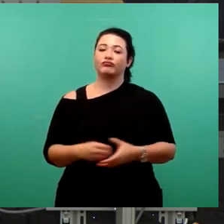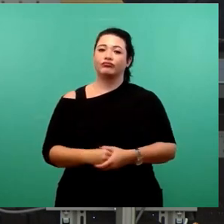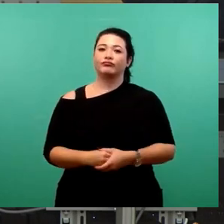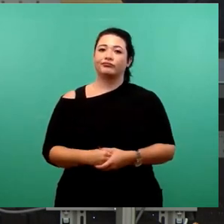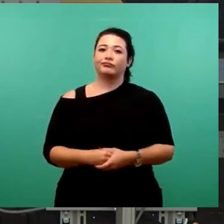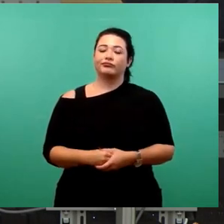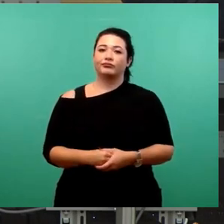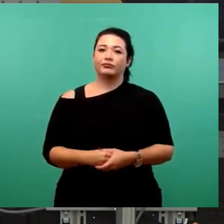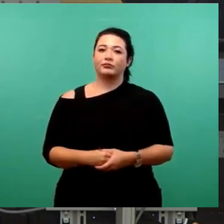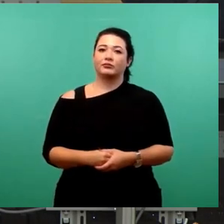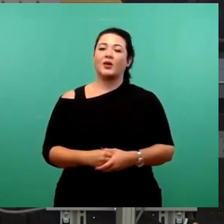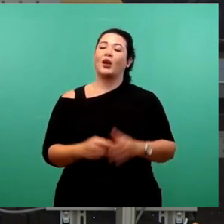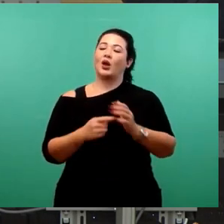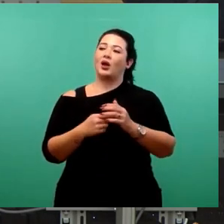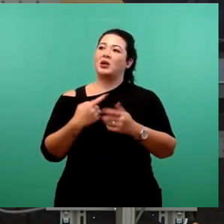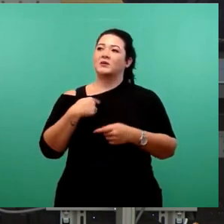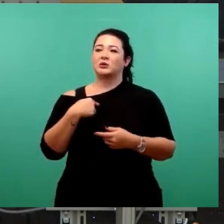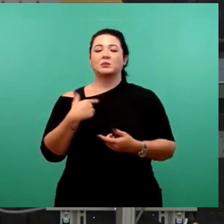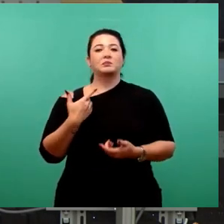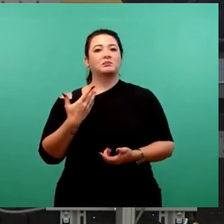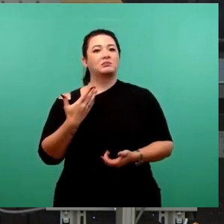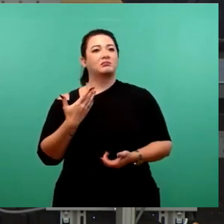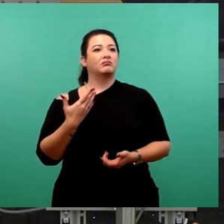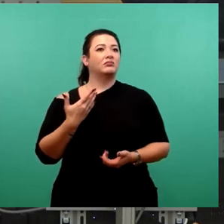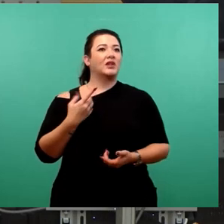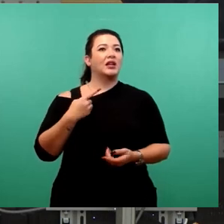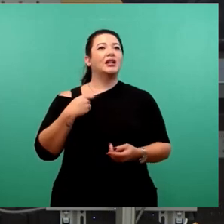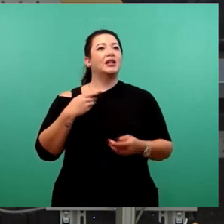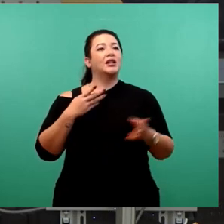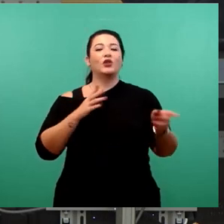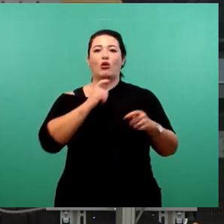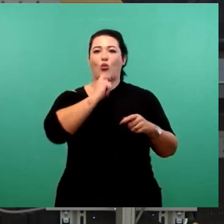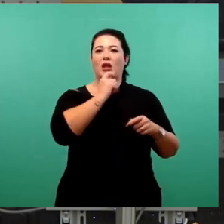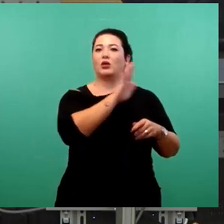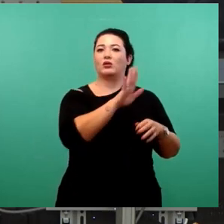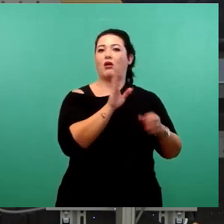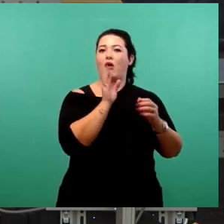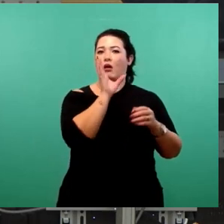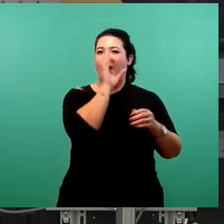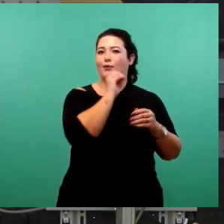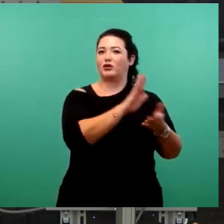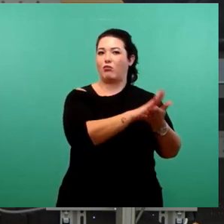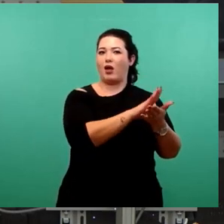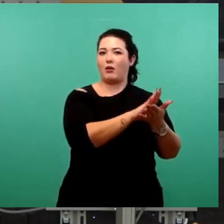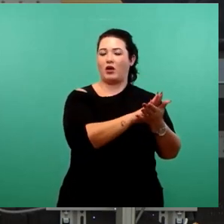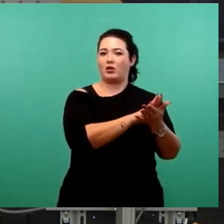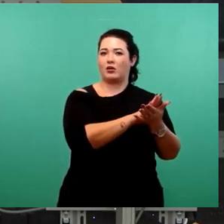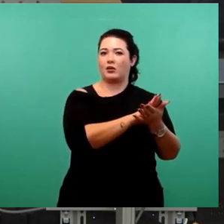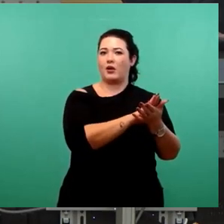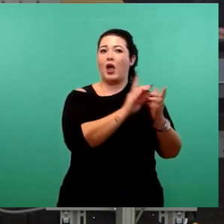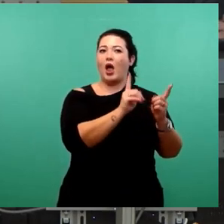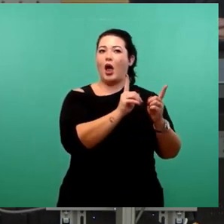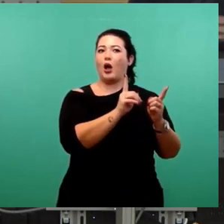Ich weiß nicht, und das bleibt das Geheimnis der Moderatoren, und das bleibt auch Ihr Geheimnis, wieso es nicht einmal